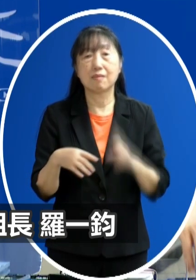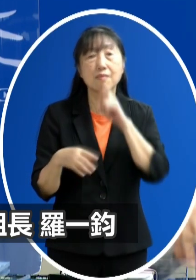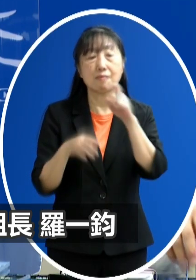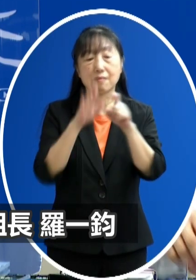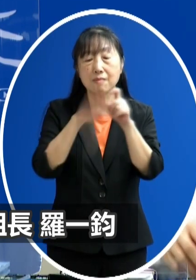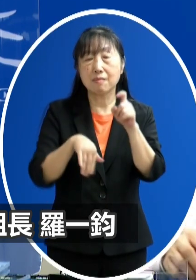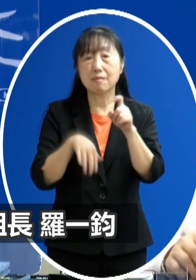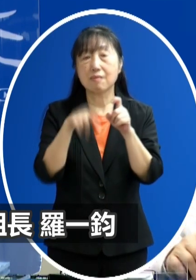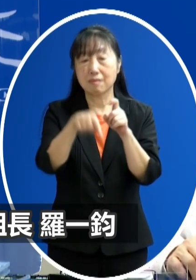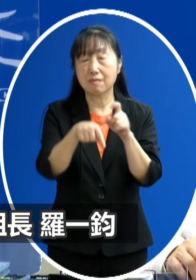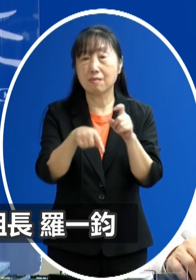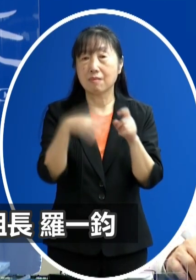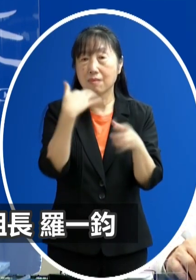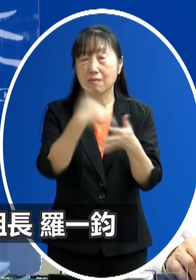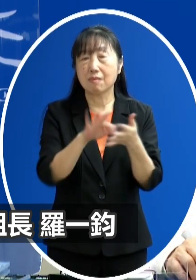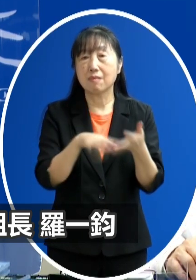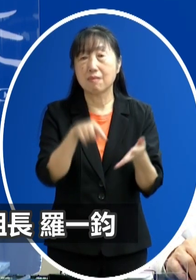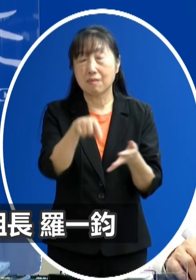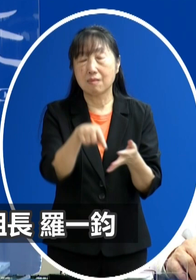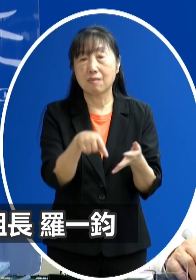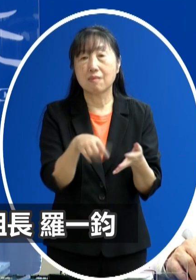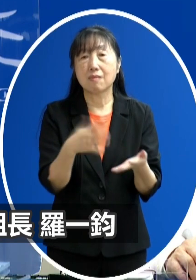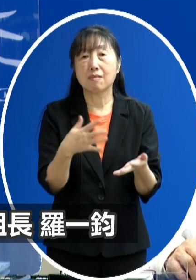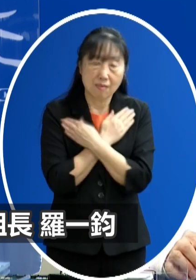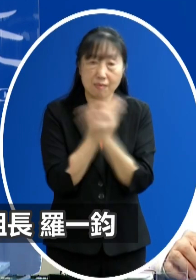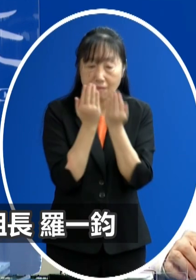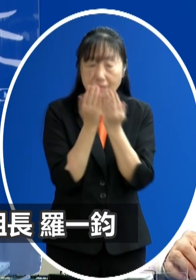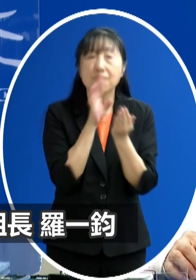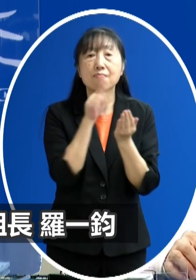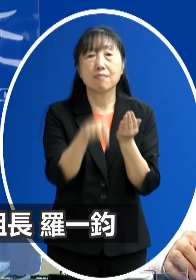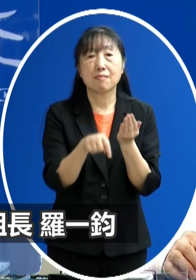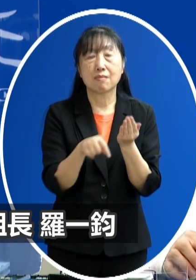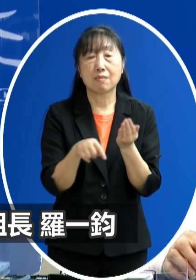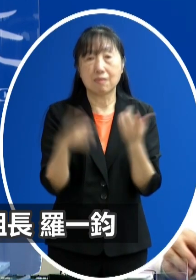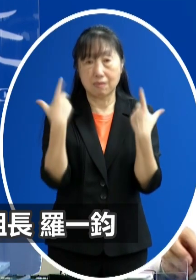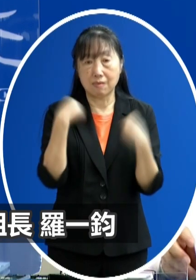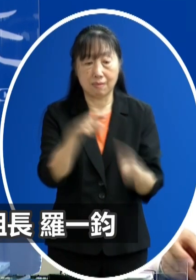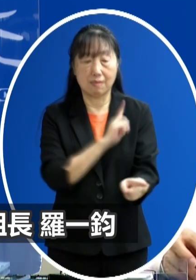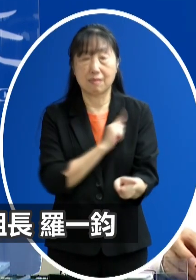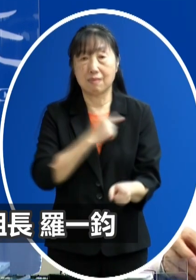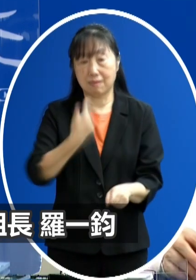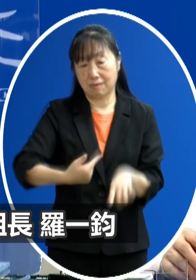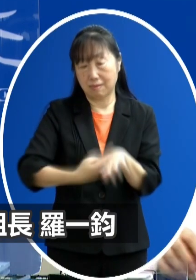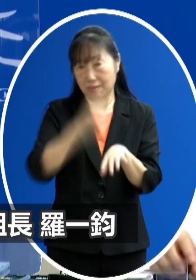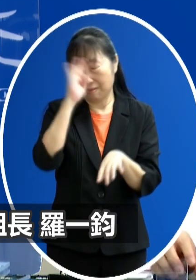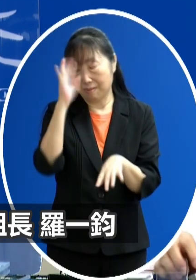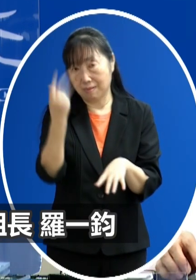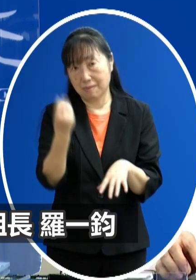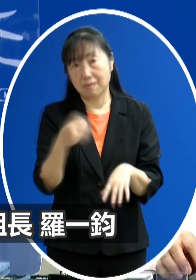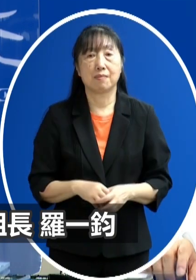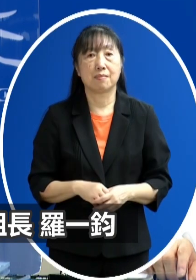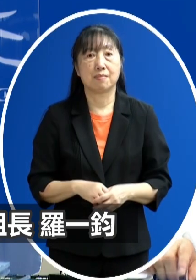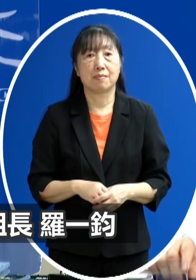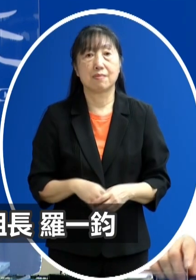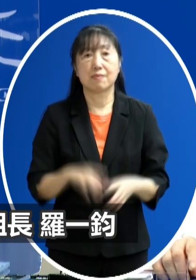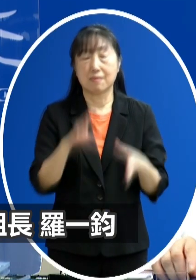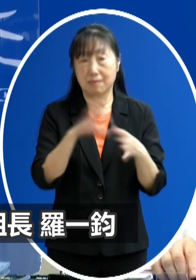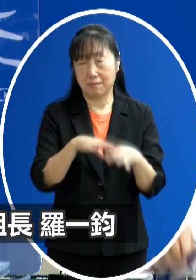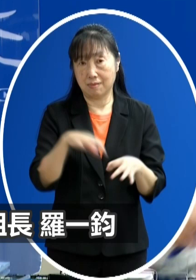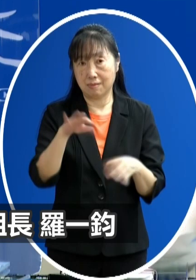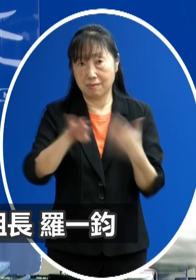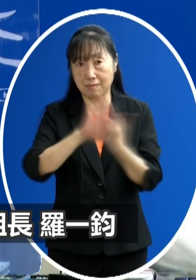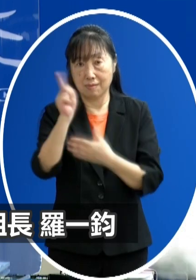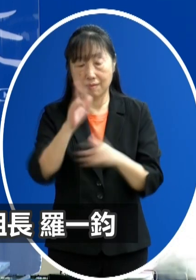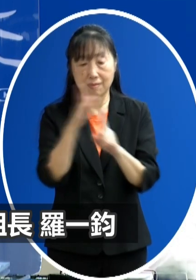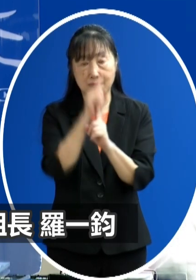那這個是屬於學齡前的一位男童 本身是沒有慢性病史 也沒有接種過疫苗臉部的一些